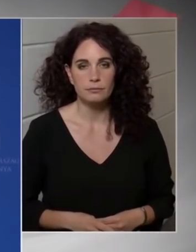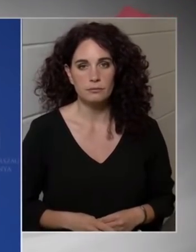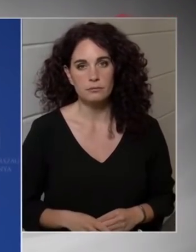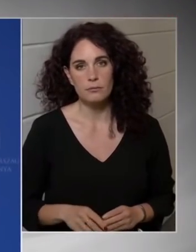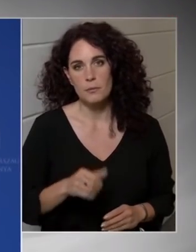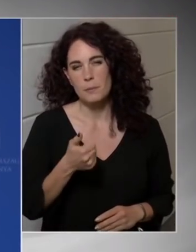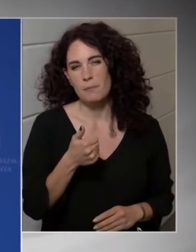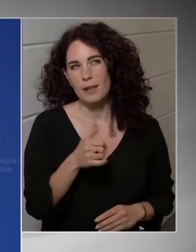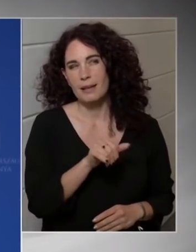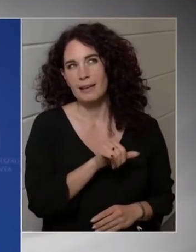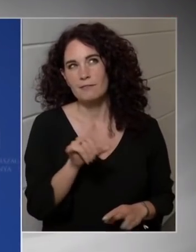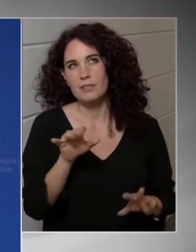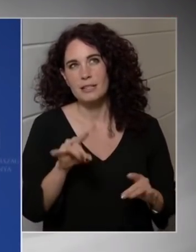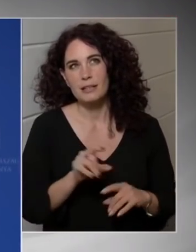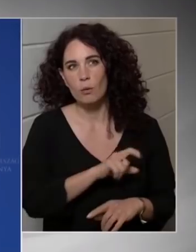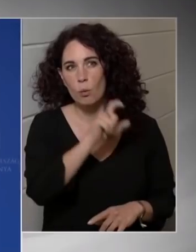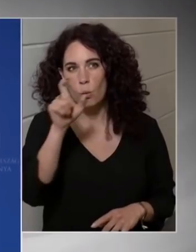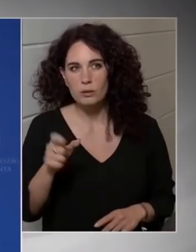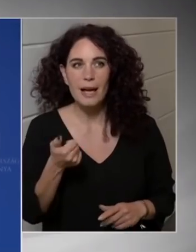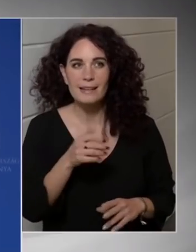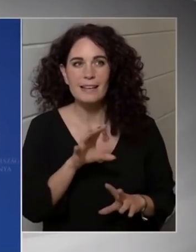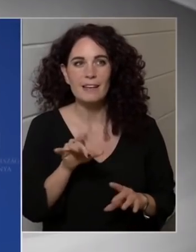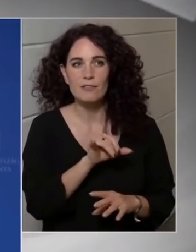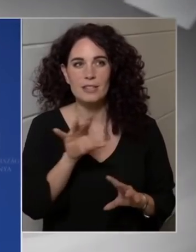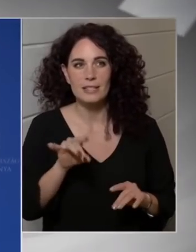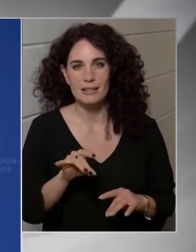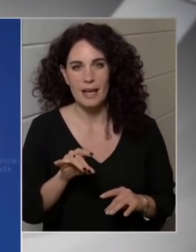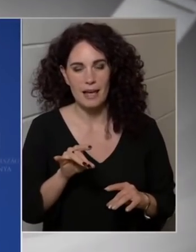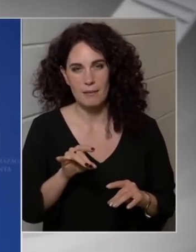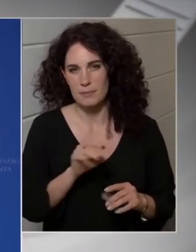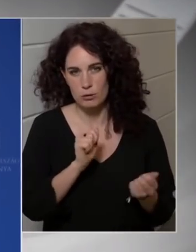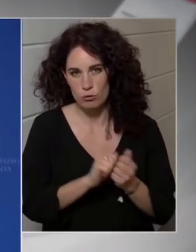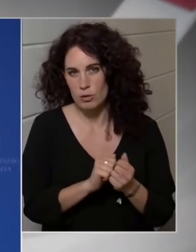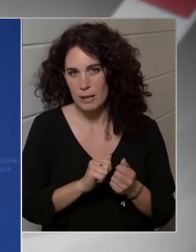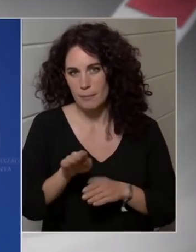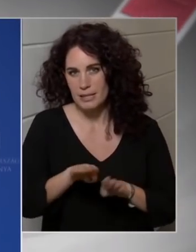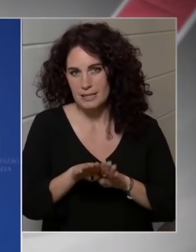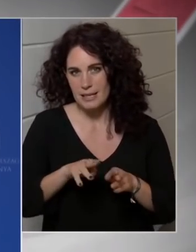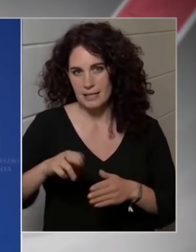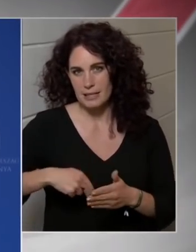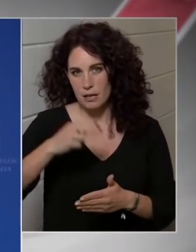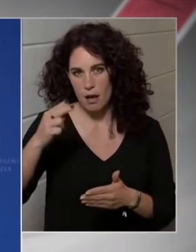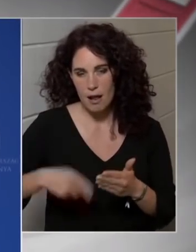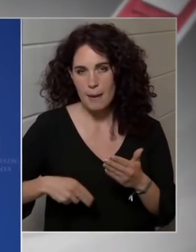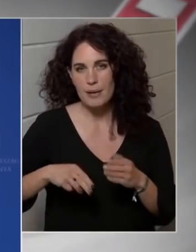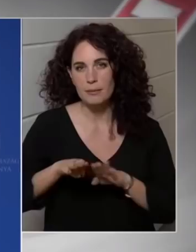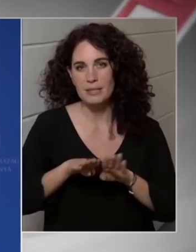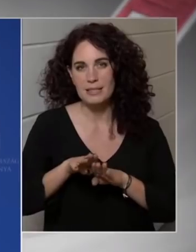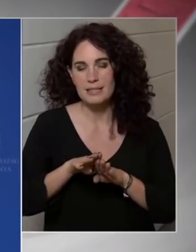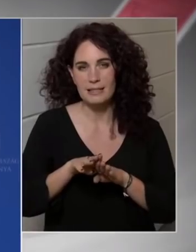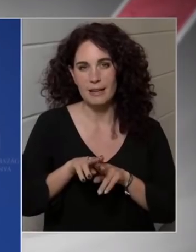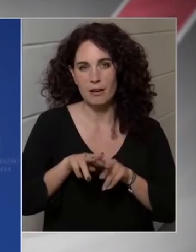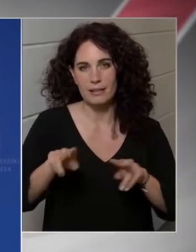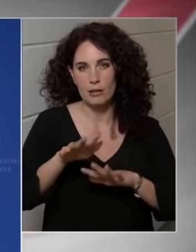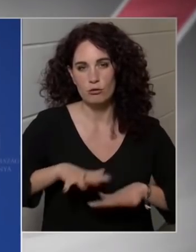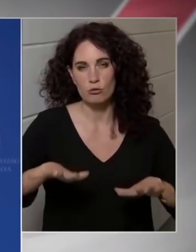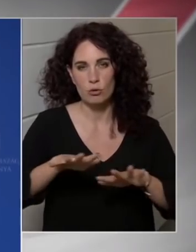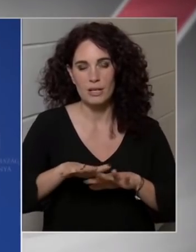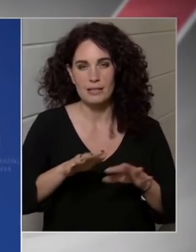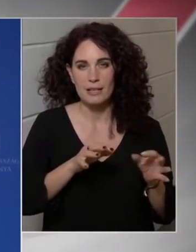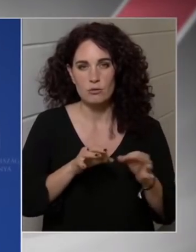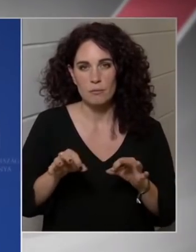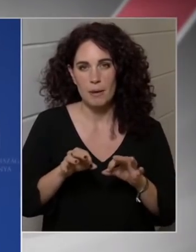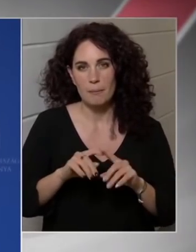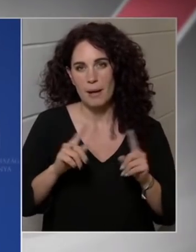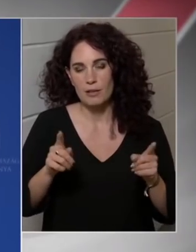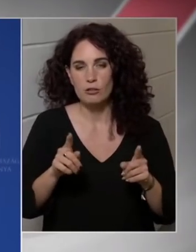szerintem évtizedek óta, de egy évtizedek biztos, hogy nem a miniszter írja alá, hiszen a miniszter hatáskörét más is gyakorolhatja, ez minden minisztériumban elég